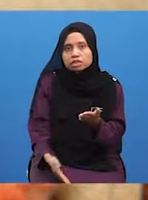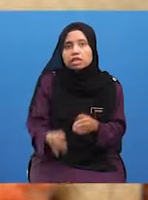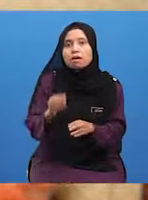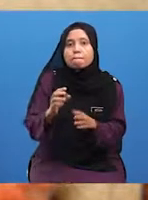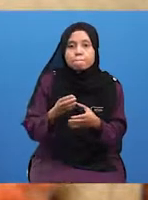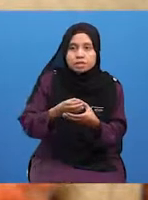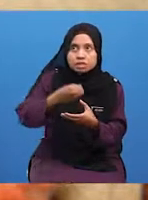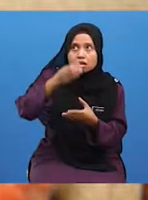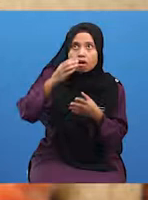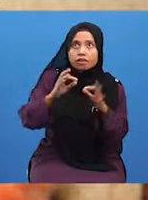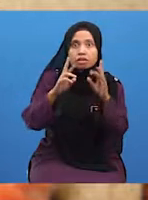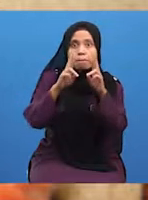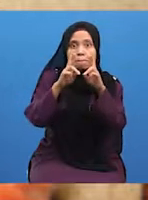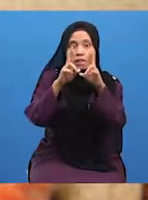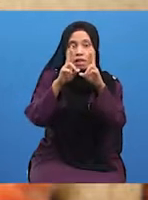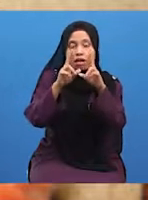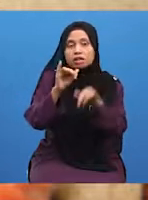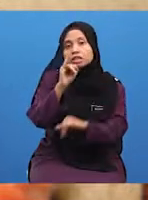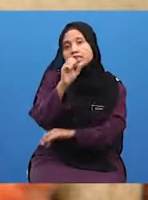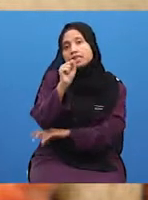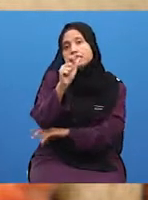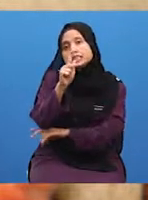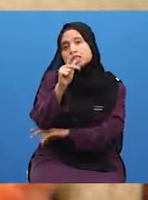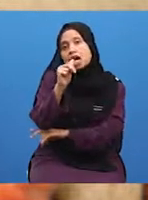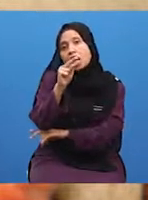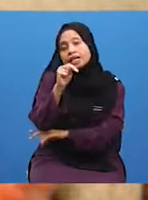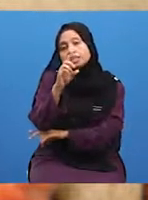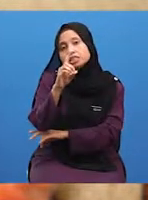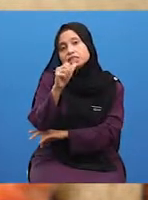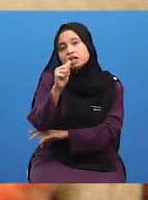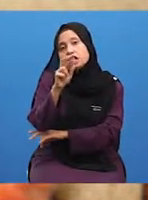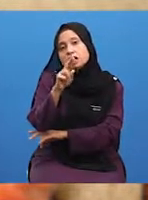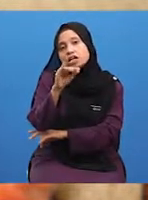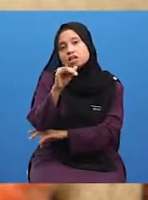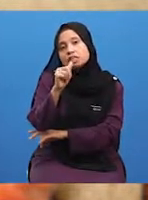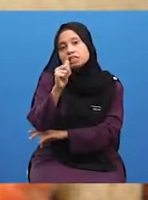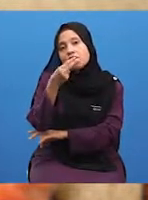Iskandaria. Gambaran tentang Laut Mati